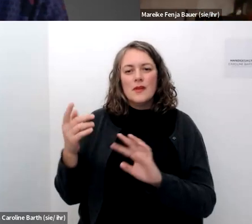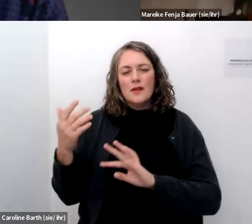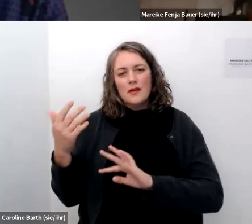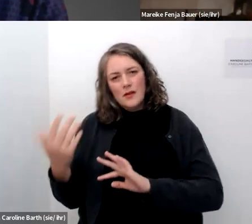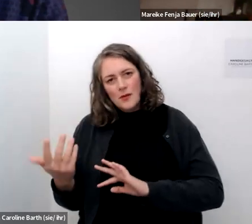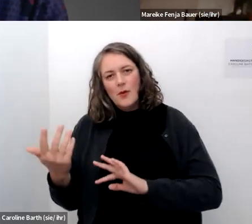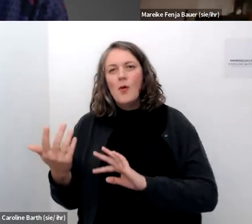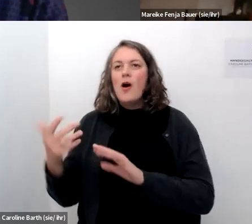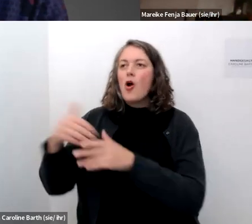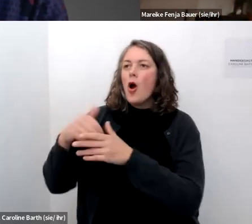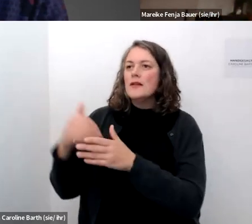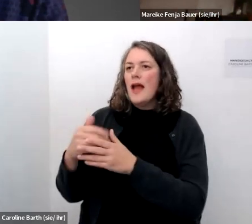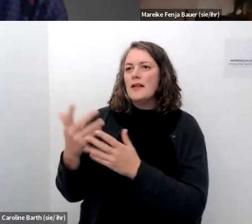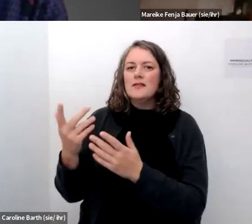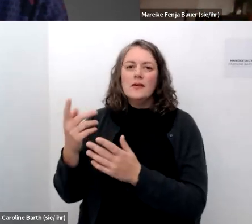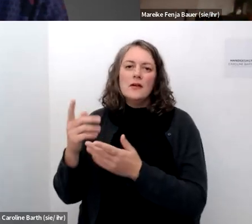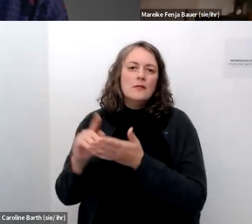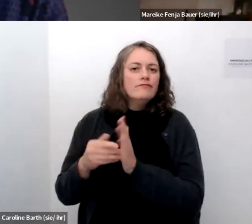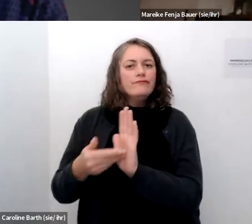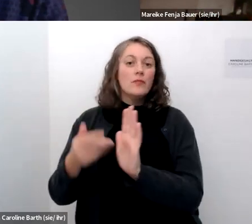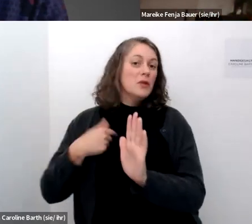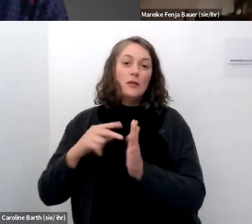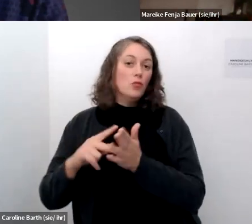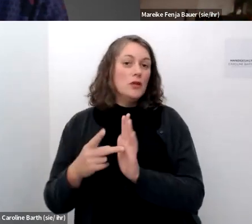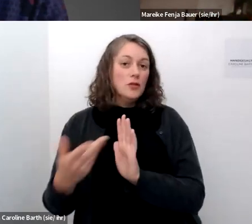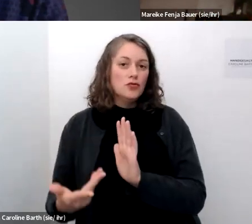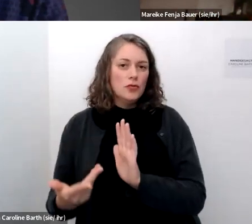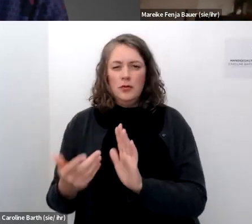unpolitischen content da vielleicht auch so moderations